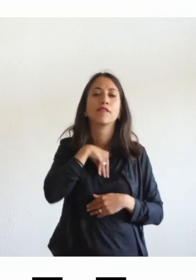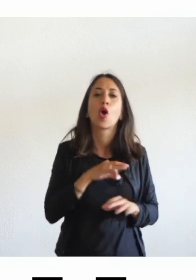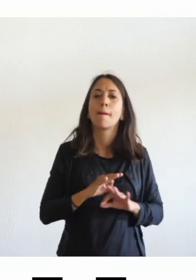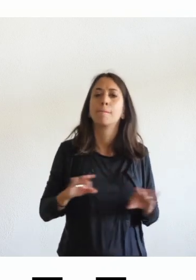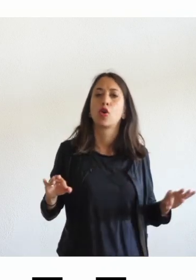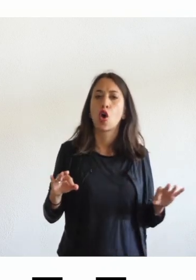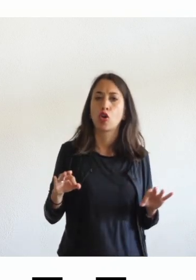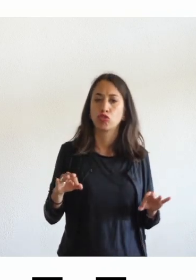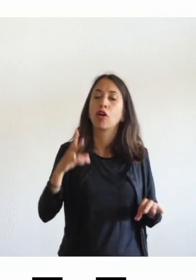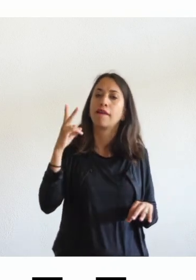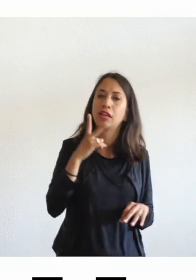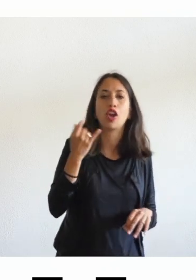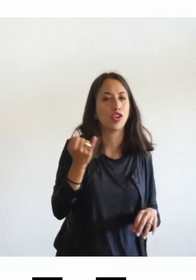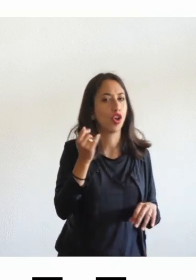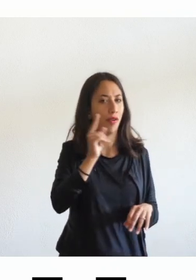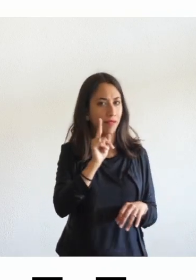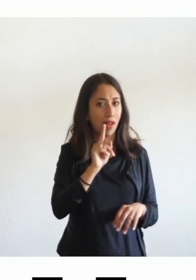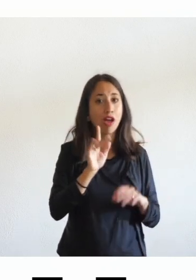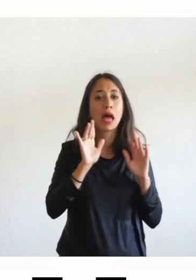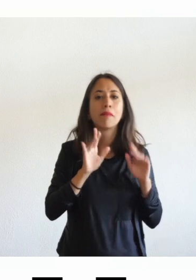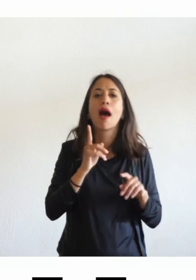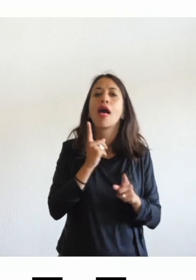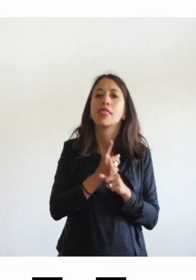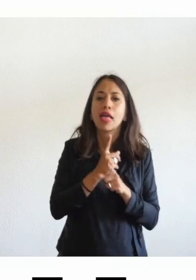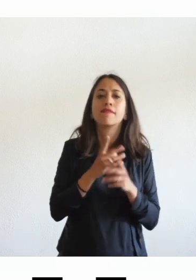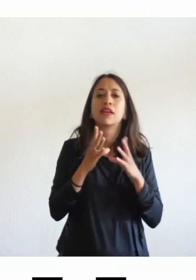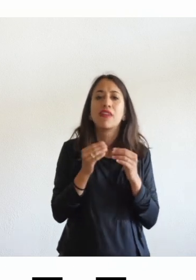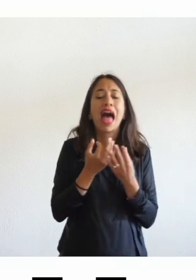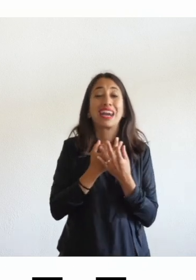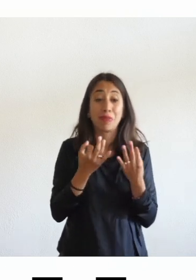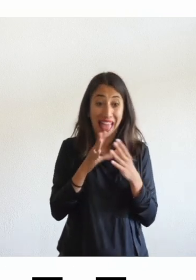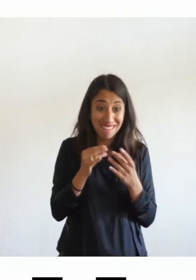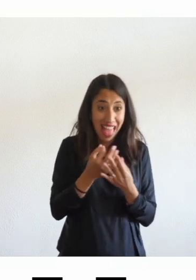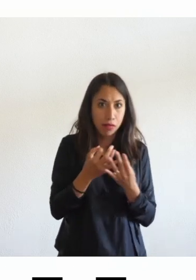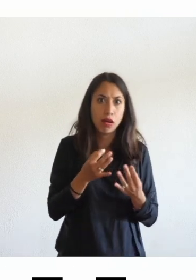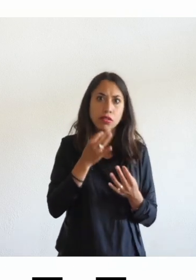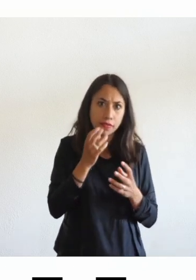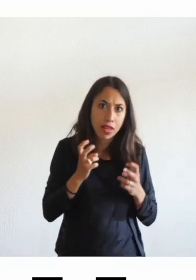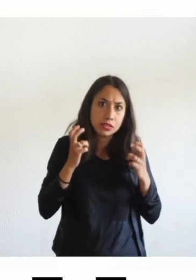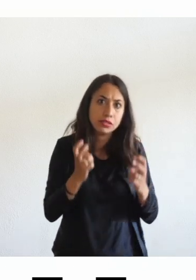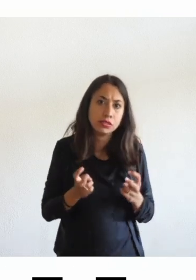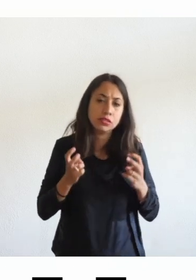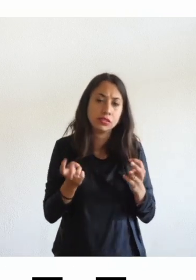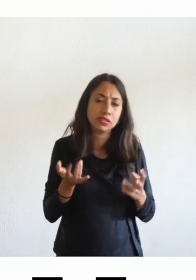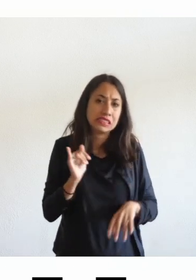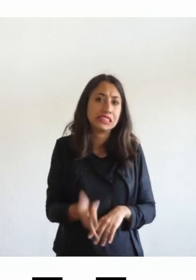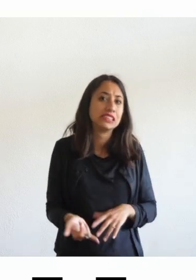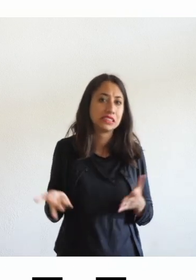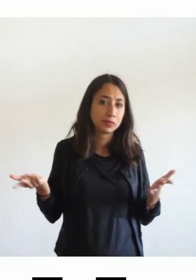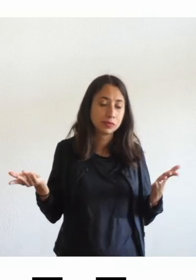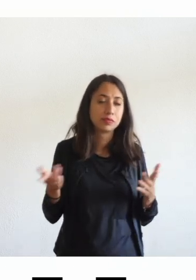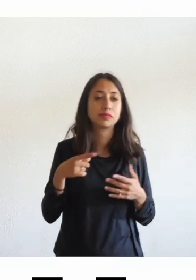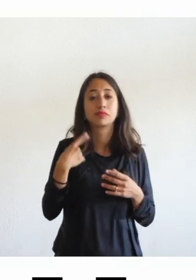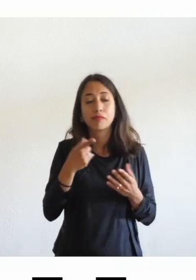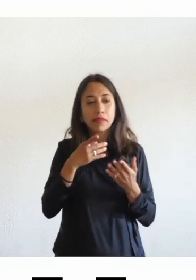è un po' faticosa ma fare bene è faticoso poi se si trovano